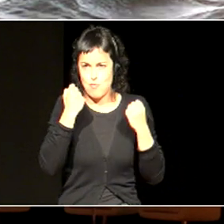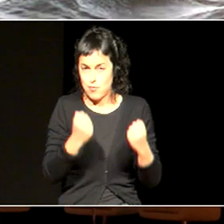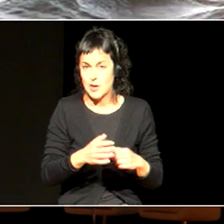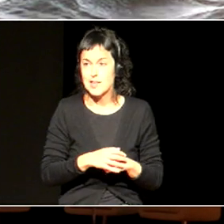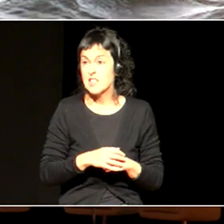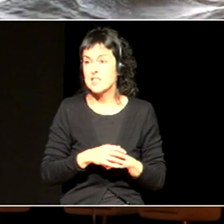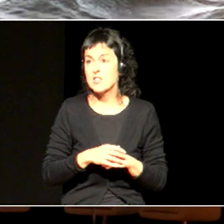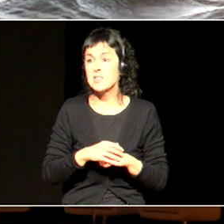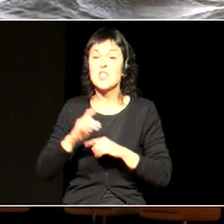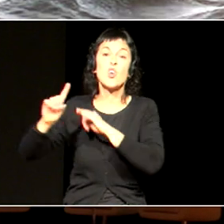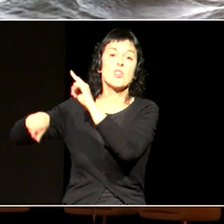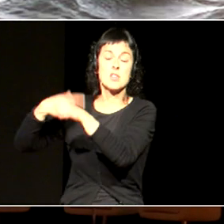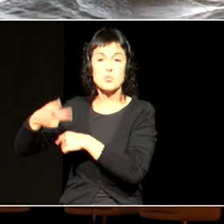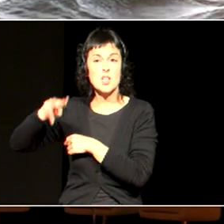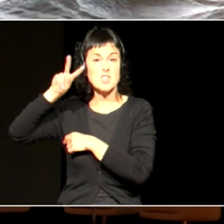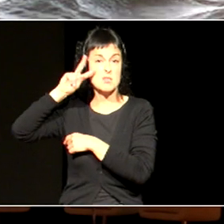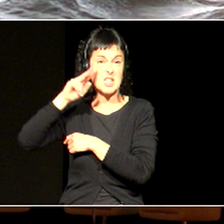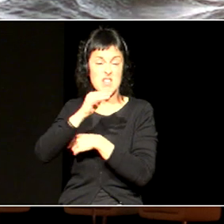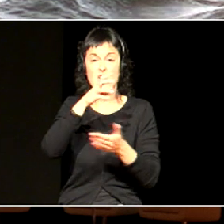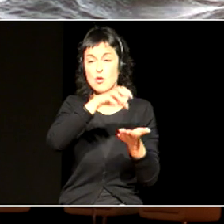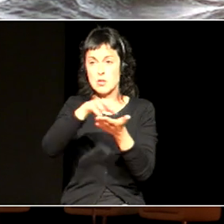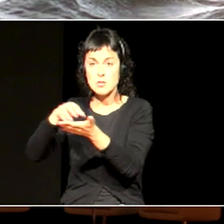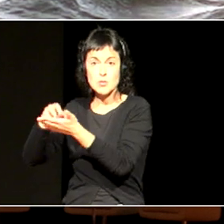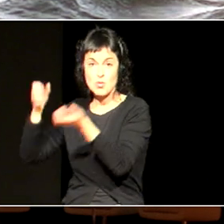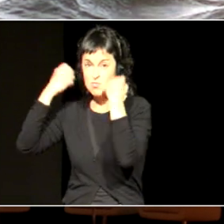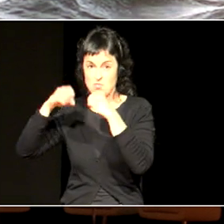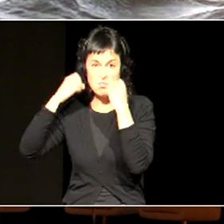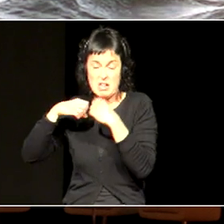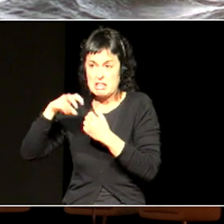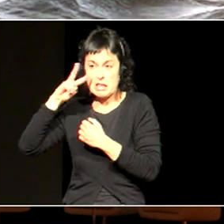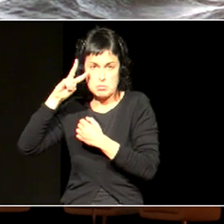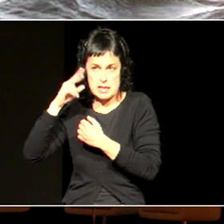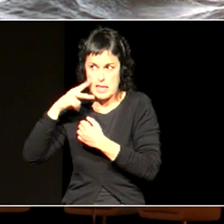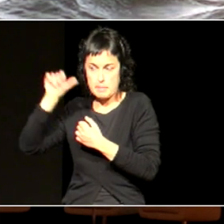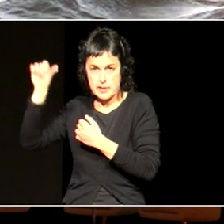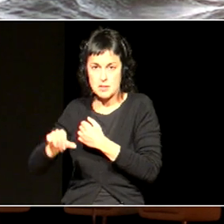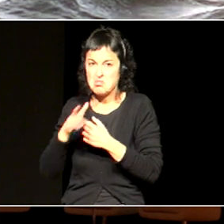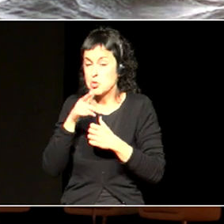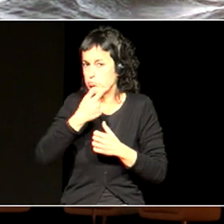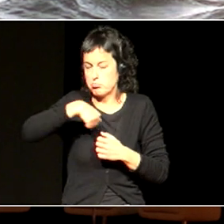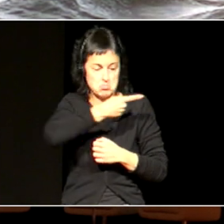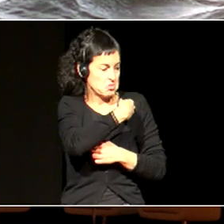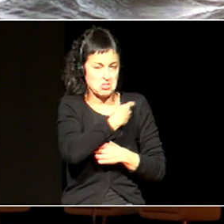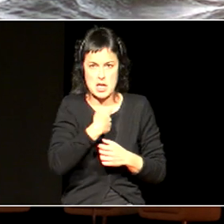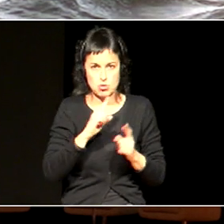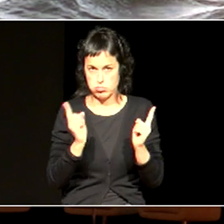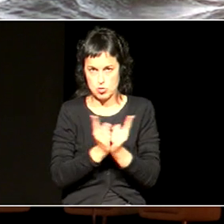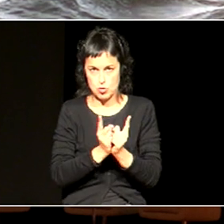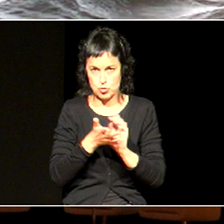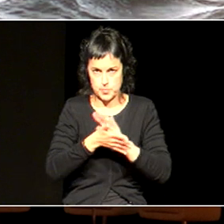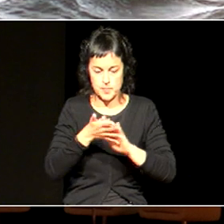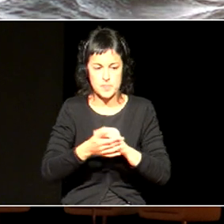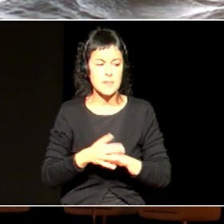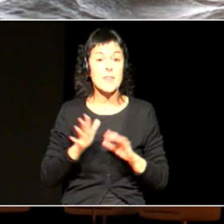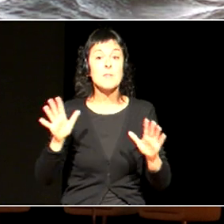evidentziak ikastetxetako praktikak. Beraz, gure partian gutzu itxegingo dugu. Baina, bai ekarri izan nahi dugu atzoko